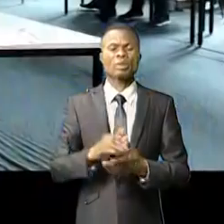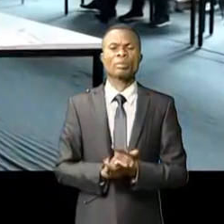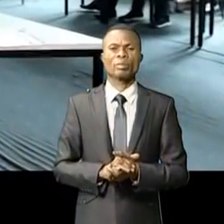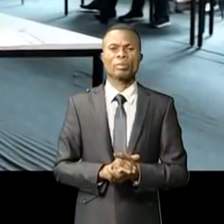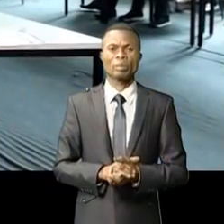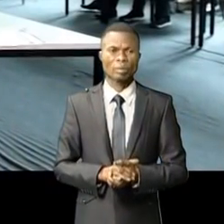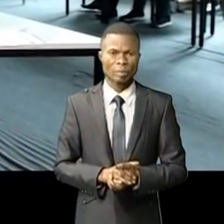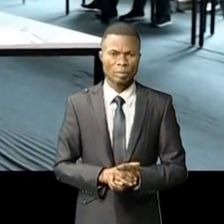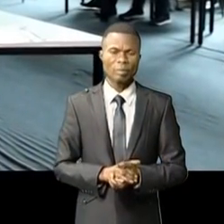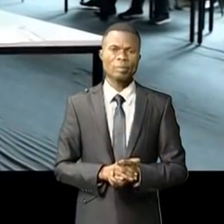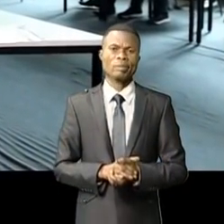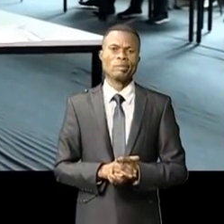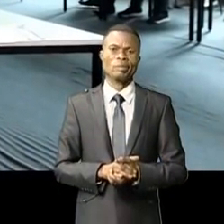parle.